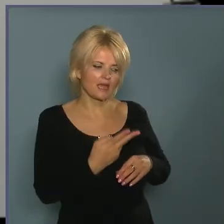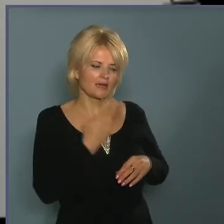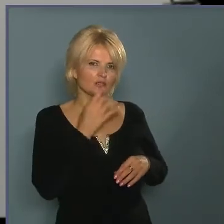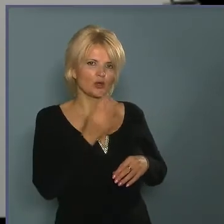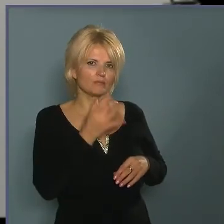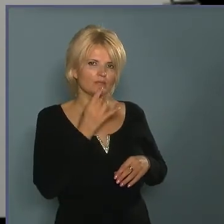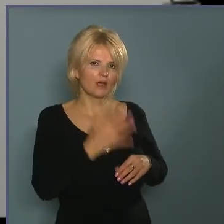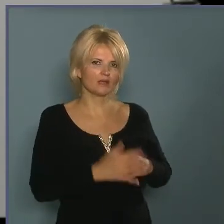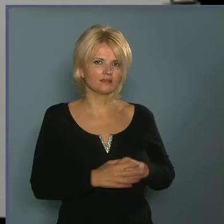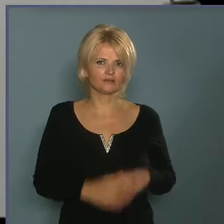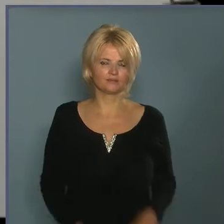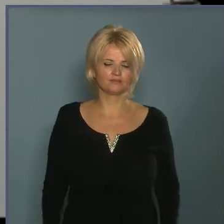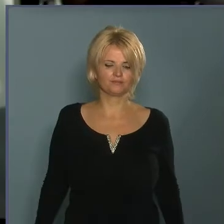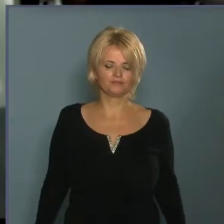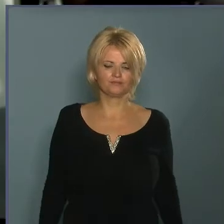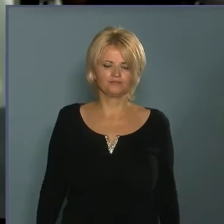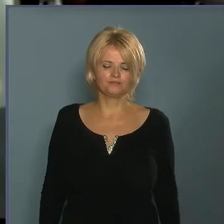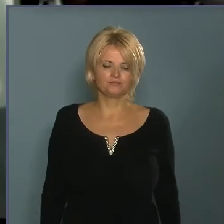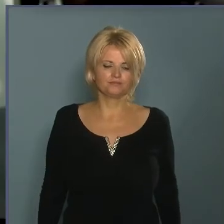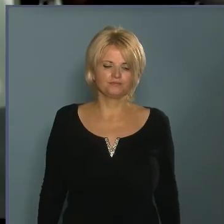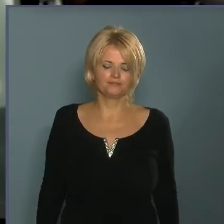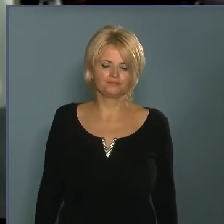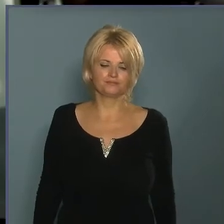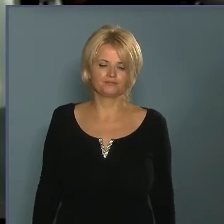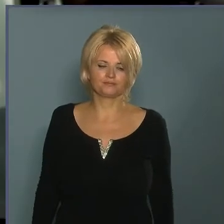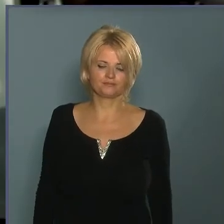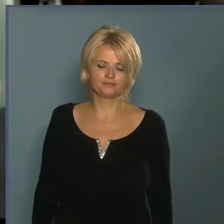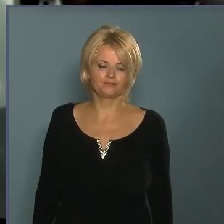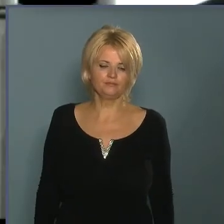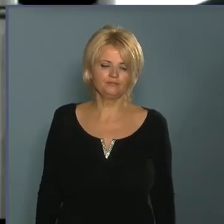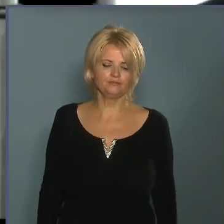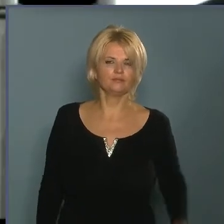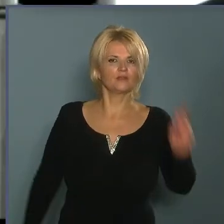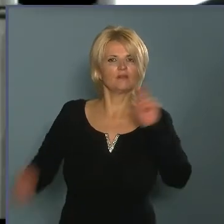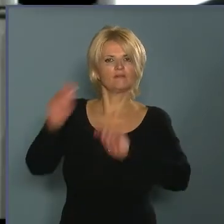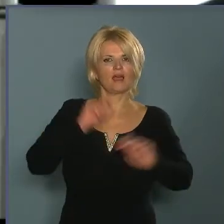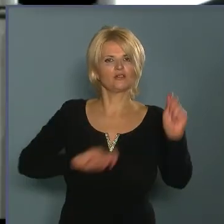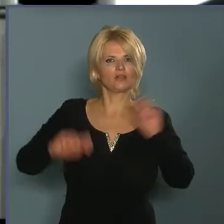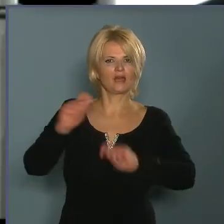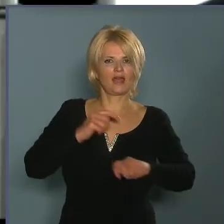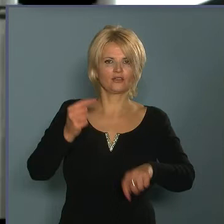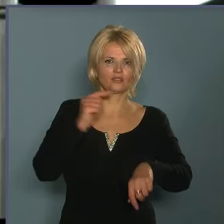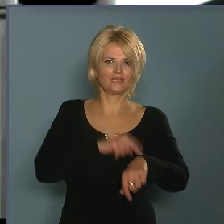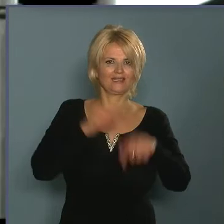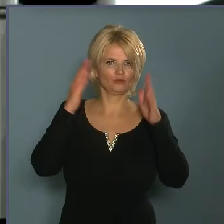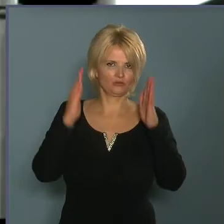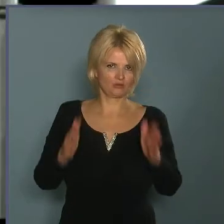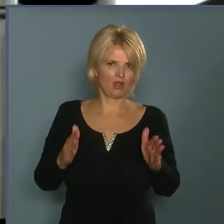arra, hogy vigyázzunk az értékeinkre. Most miután a vásárlási időszak